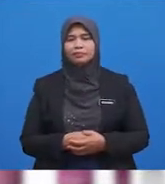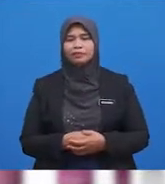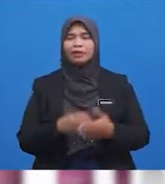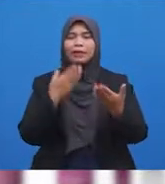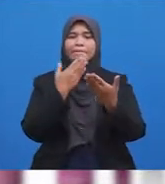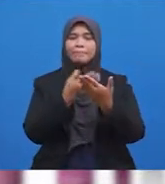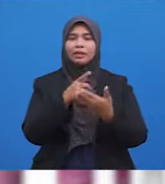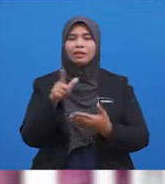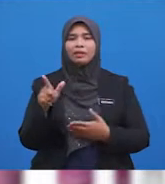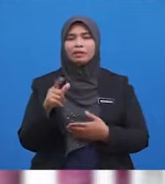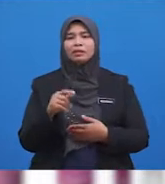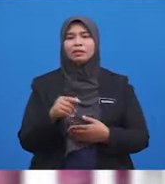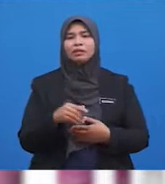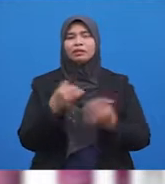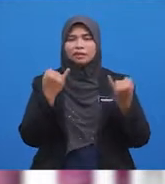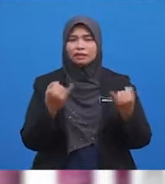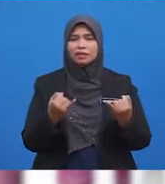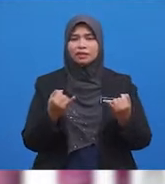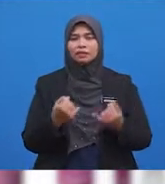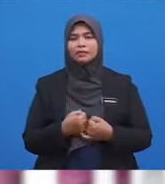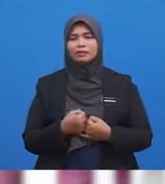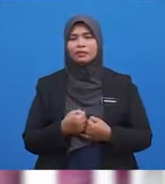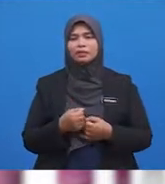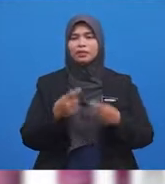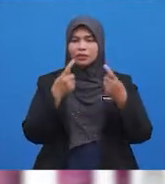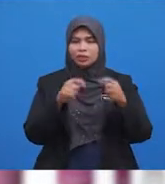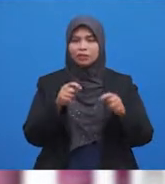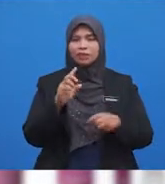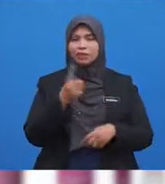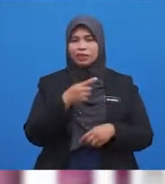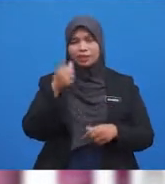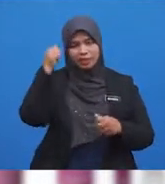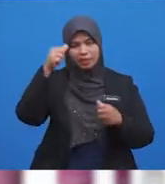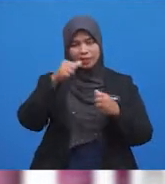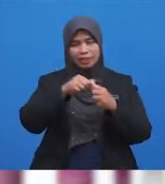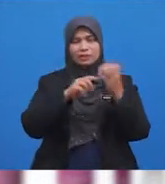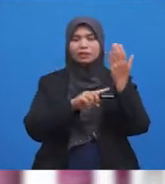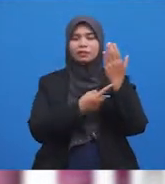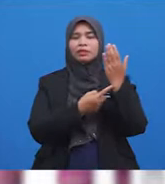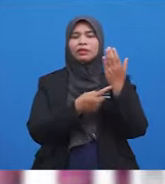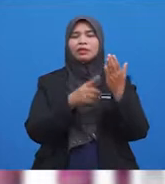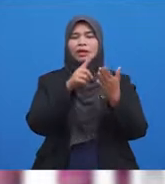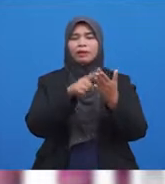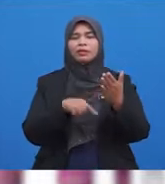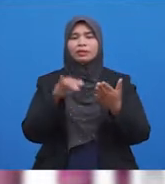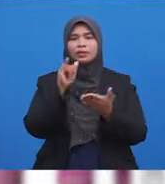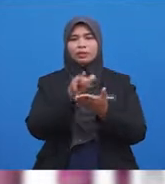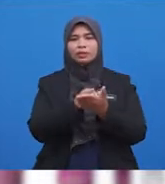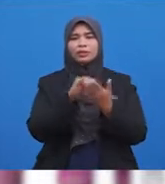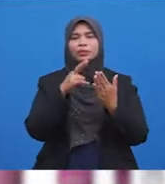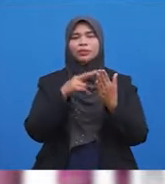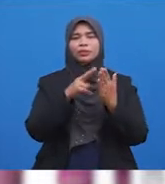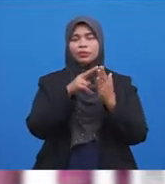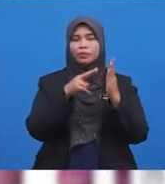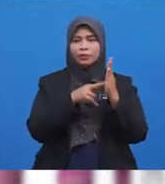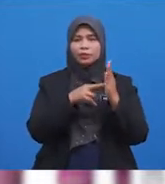Baiklah Sekarang Cuba Kita Imbas Semula Apa Itu